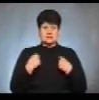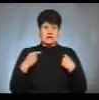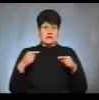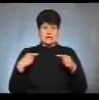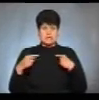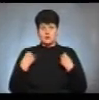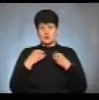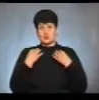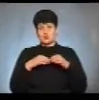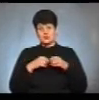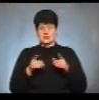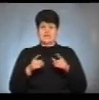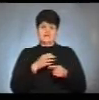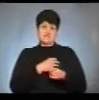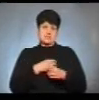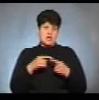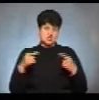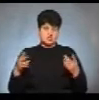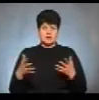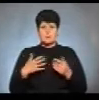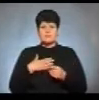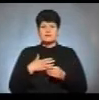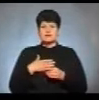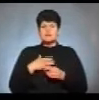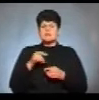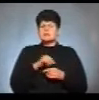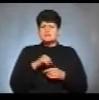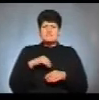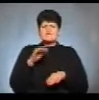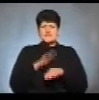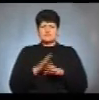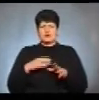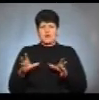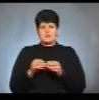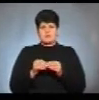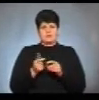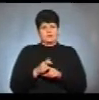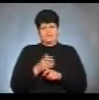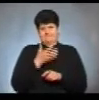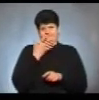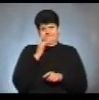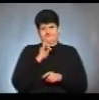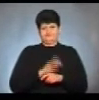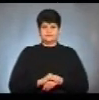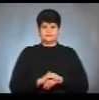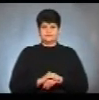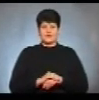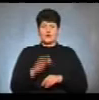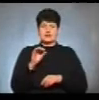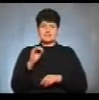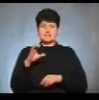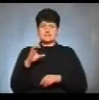кусточки, ті самі відзначки. Мене сам факт, що ми всі чимось об'єднує, дуже гріє. Олеся Слив'яна,